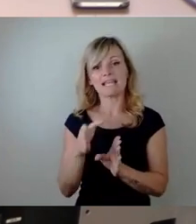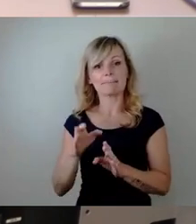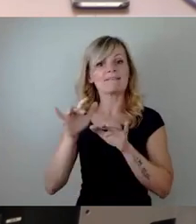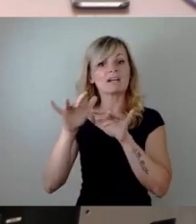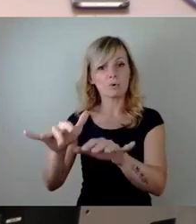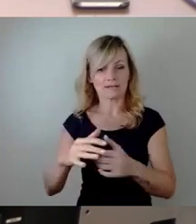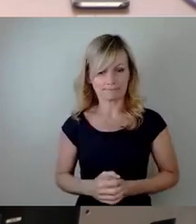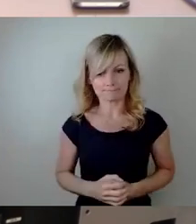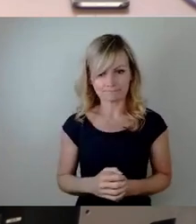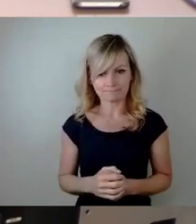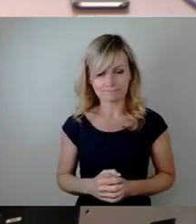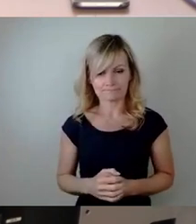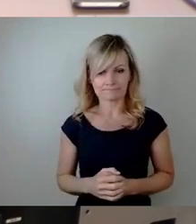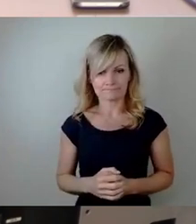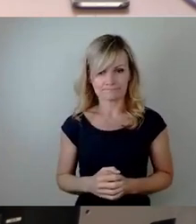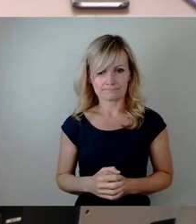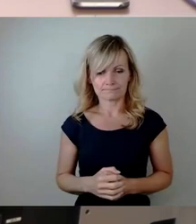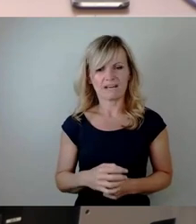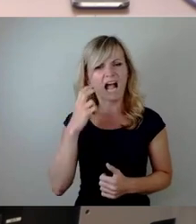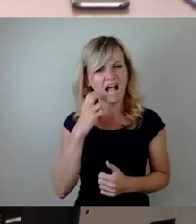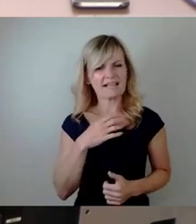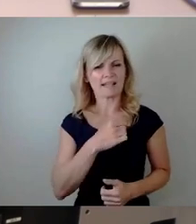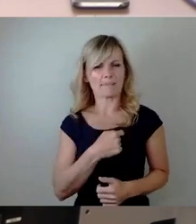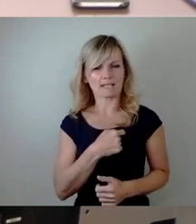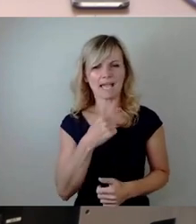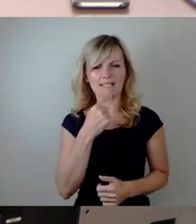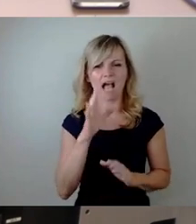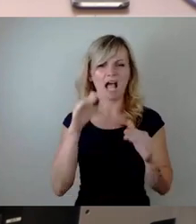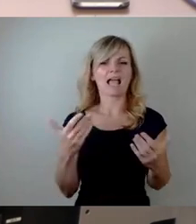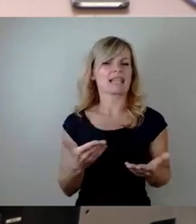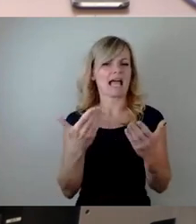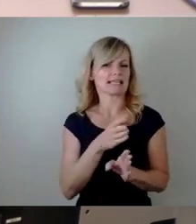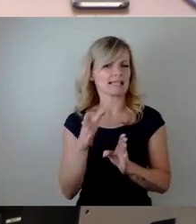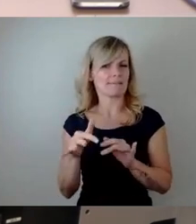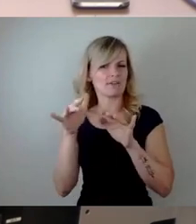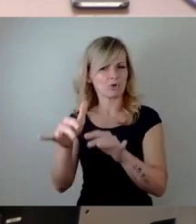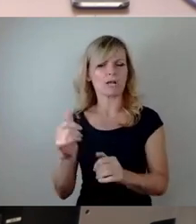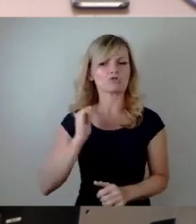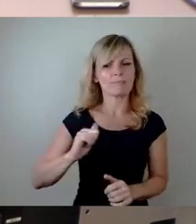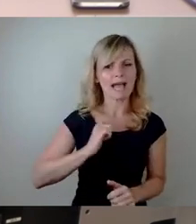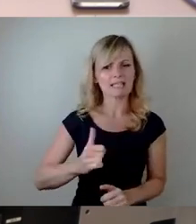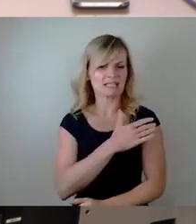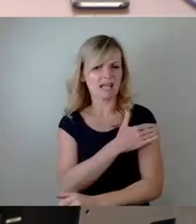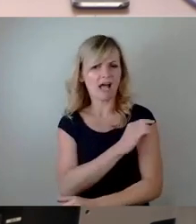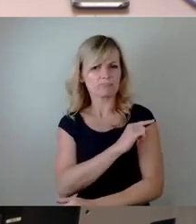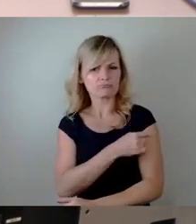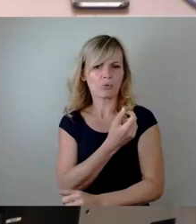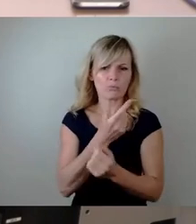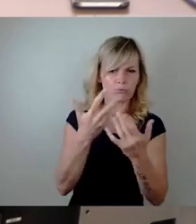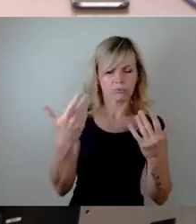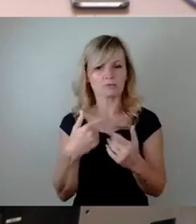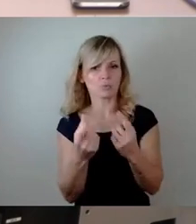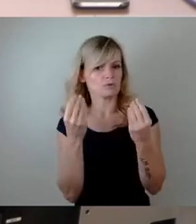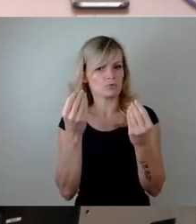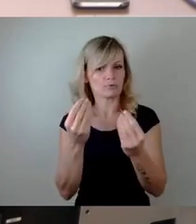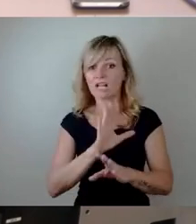Die Altparteien behaupten immer, das seien alles leichte Nebenwirkungen gehabt, für Schmerzen, Einstichstelle und so weiter, aber weit